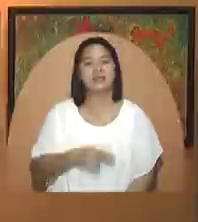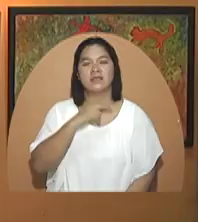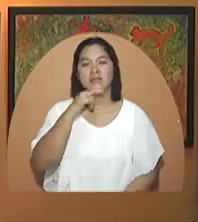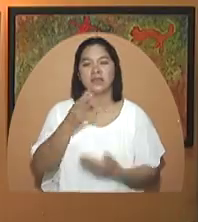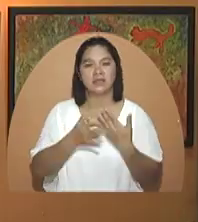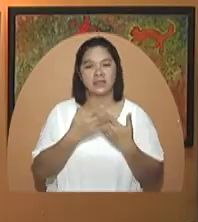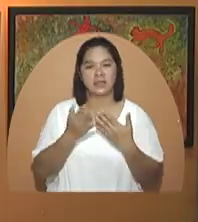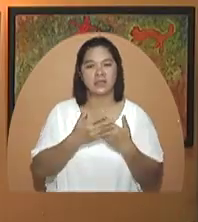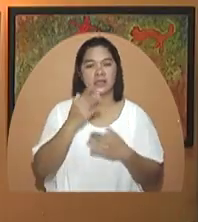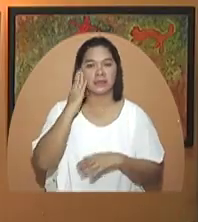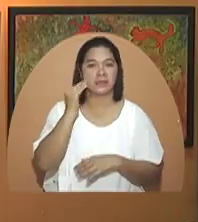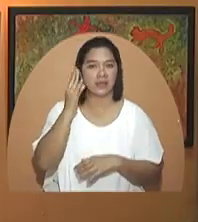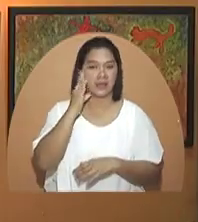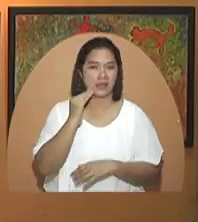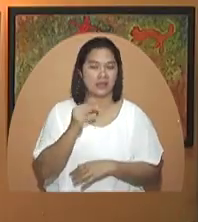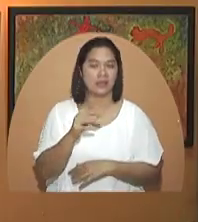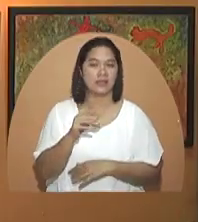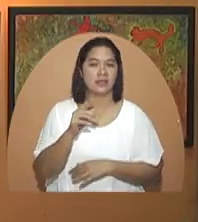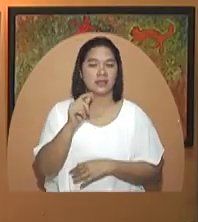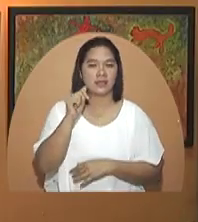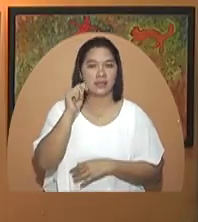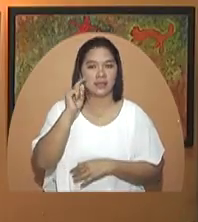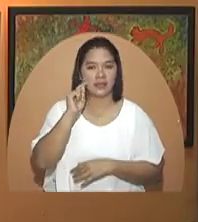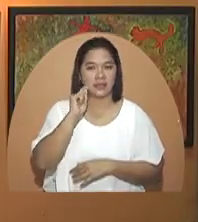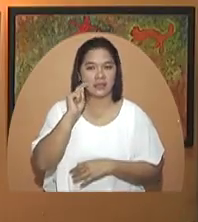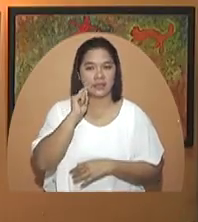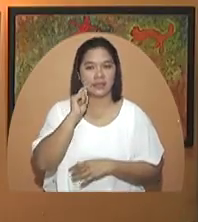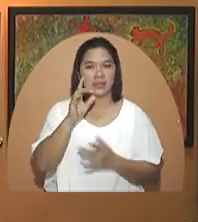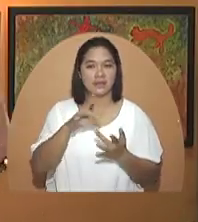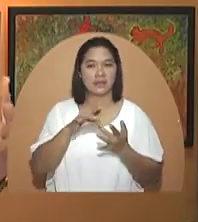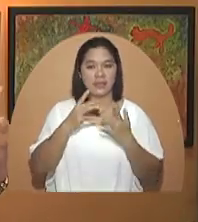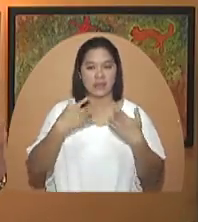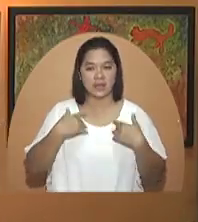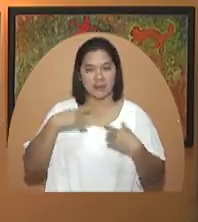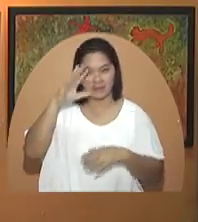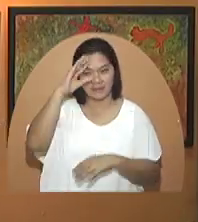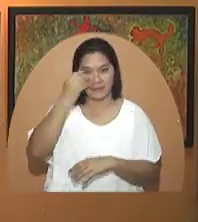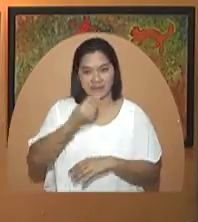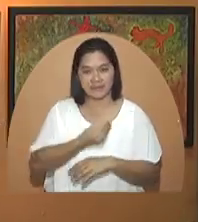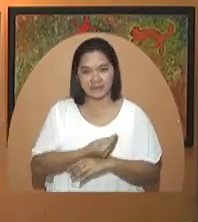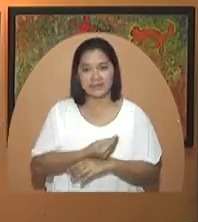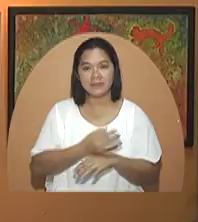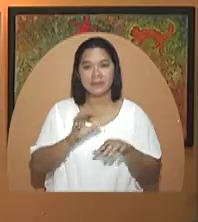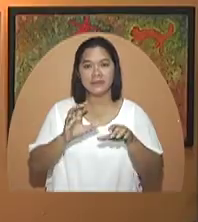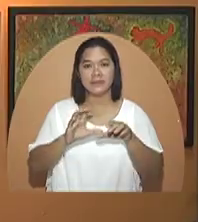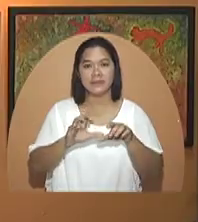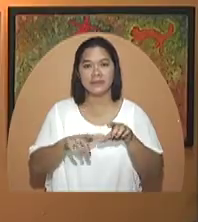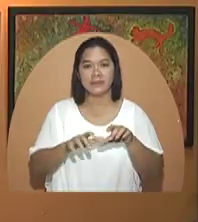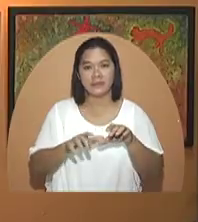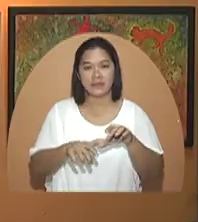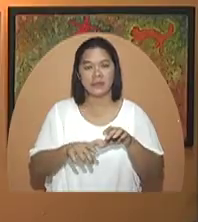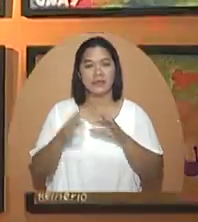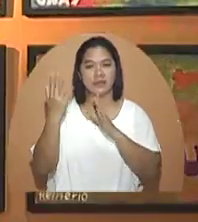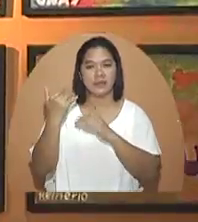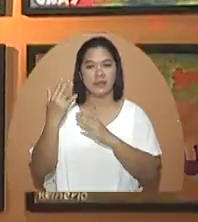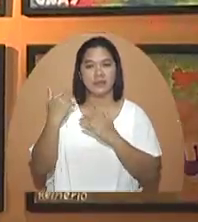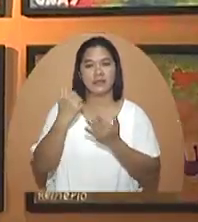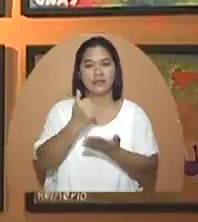Hindi biro ang pinagdaraanan ni nanay Thelma, lalo na na meron siyang anak na meron pang kapansanan.